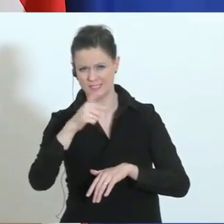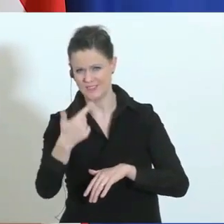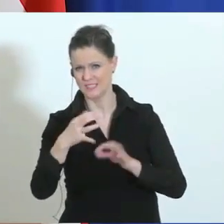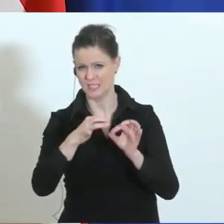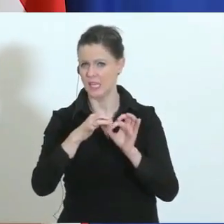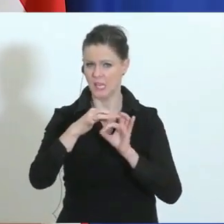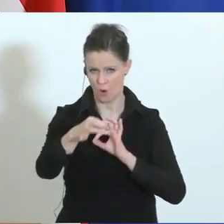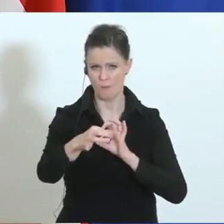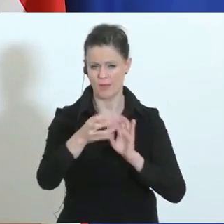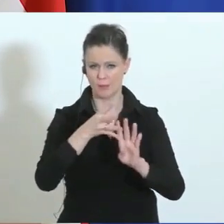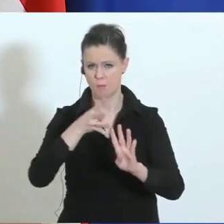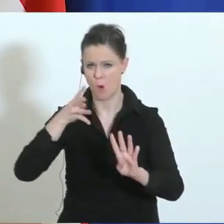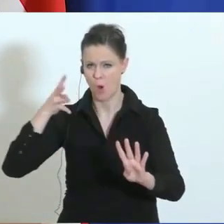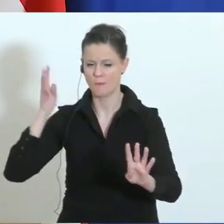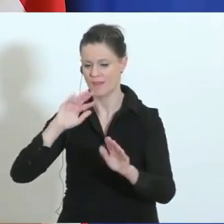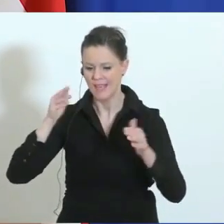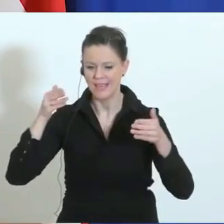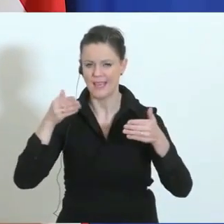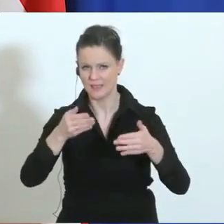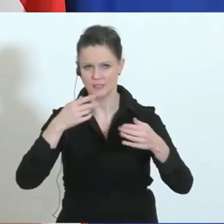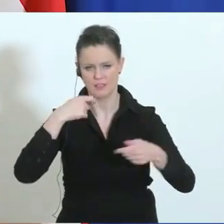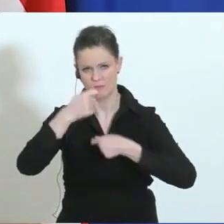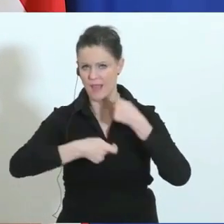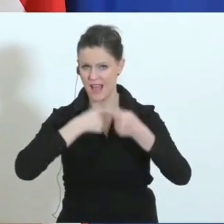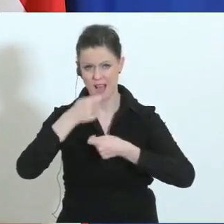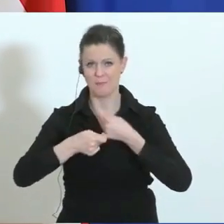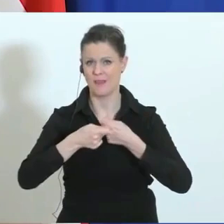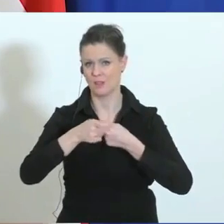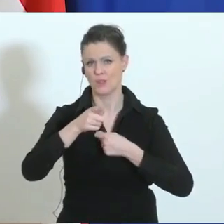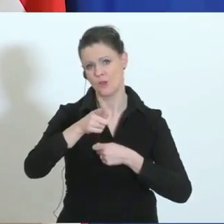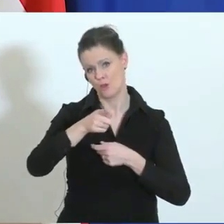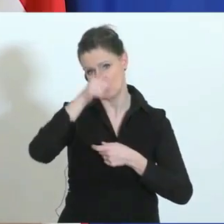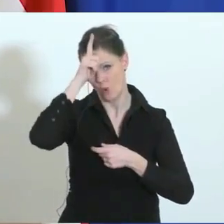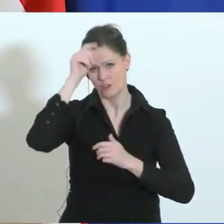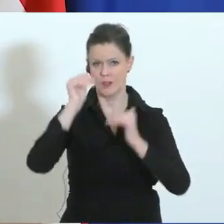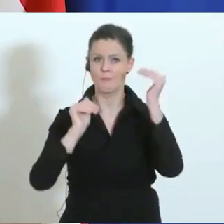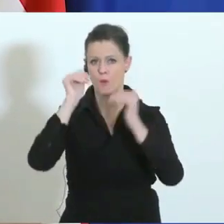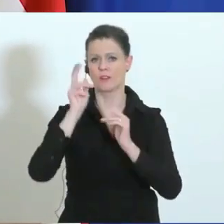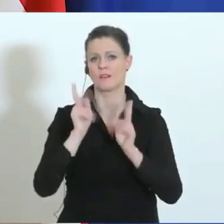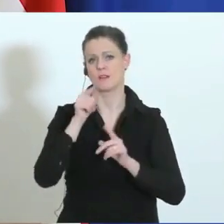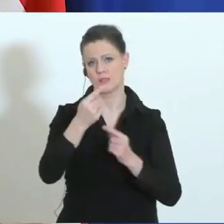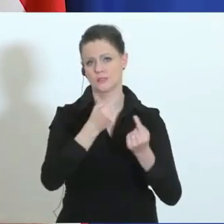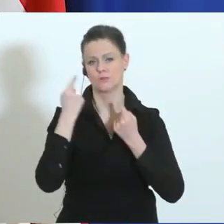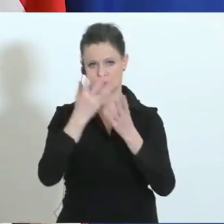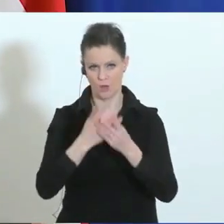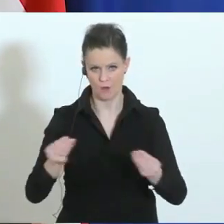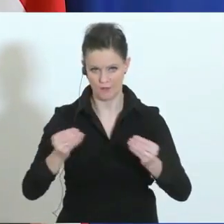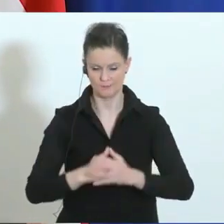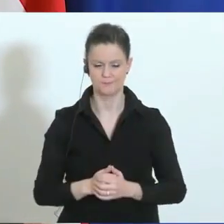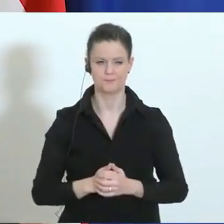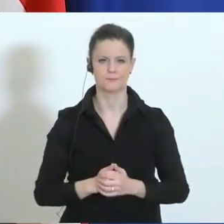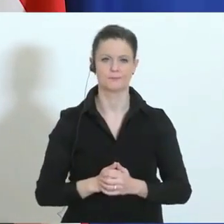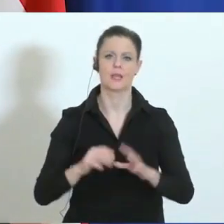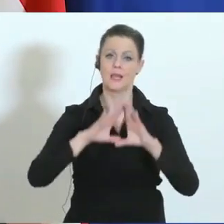Auch da arbeiten wir intensiv daran, mit den deutschen Behörden diese Situation aufzulösen. Generell gilt eines,